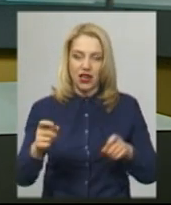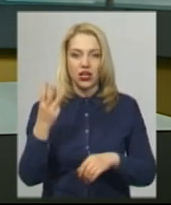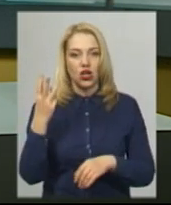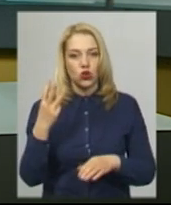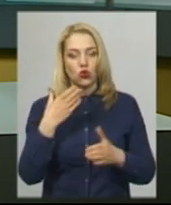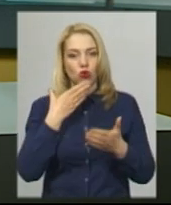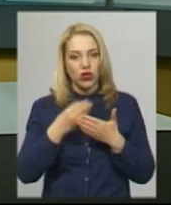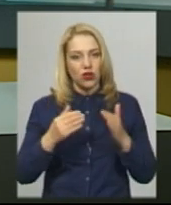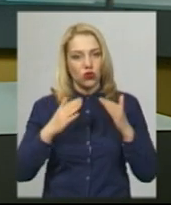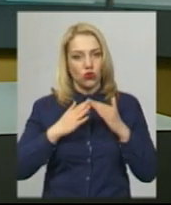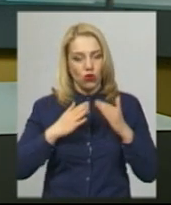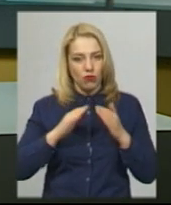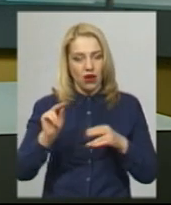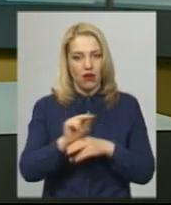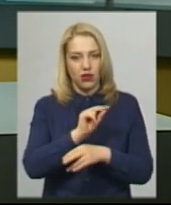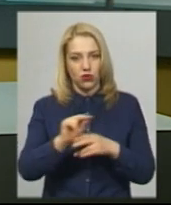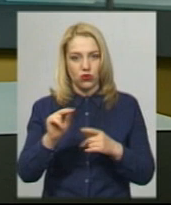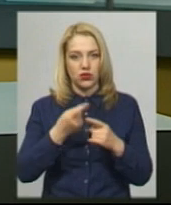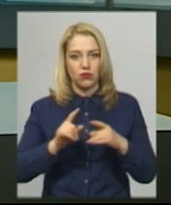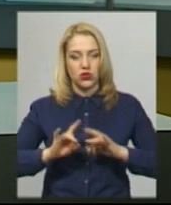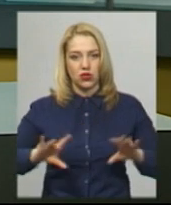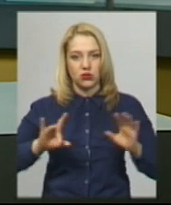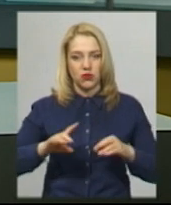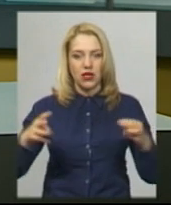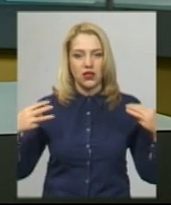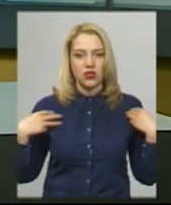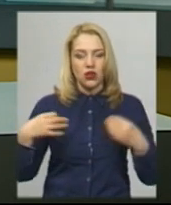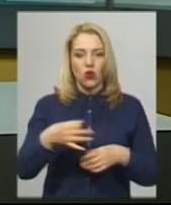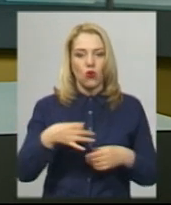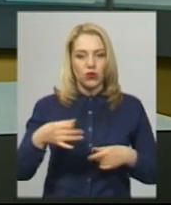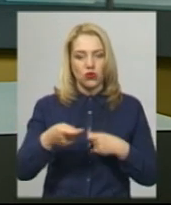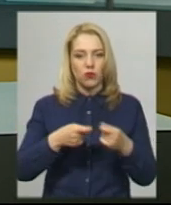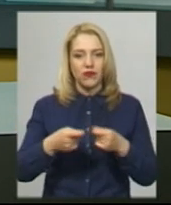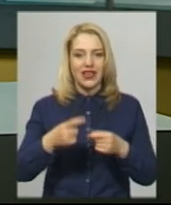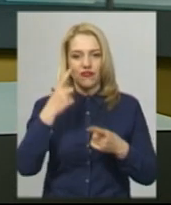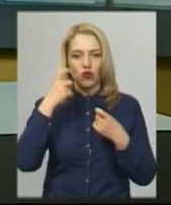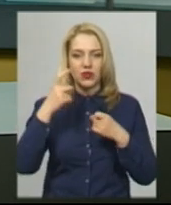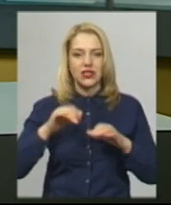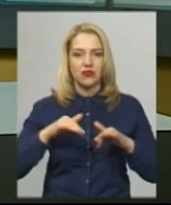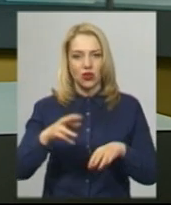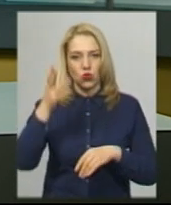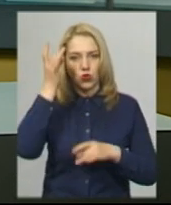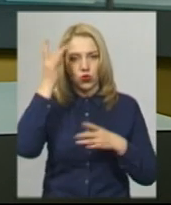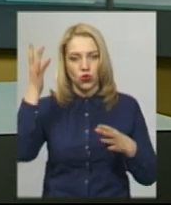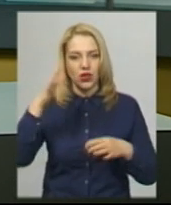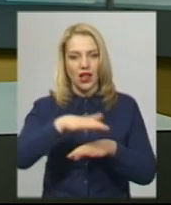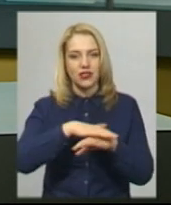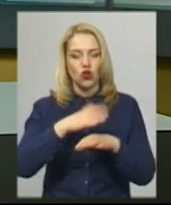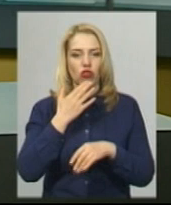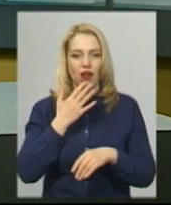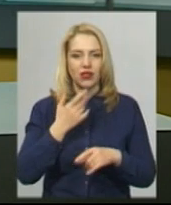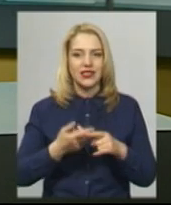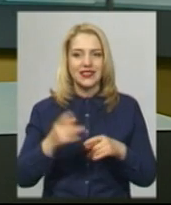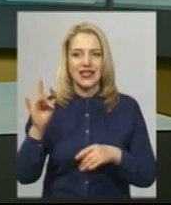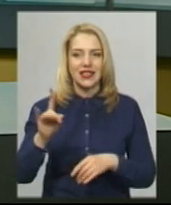амбулаторно вдома. Про це розповіла начальниця обласного управління інформаційної діяльності, культури, національностей та релігій